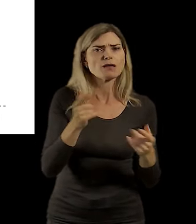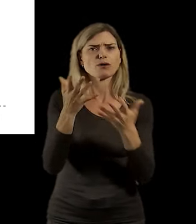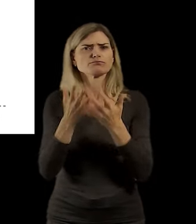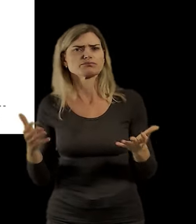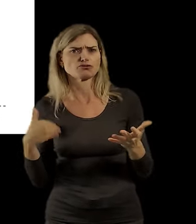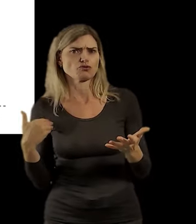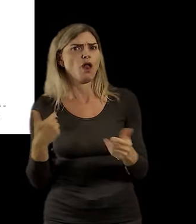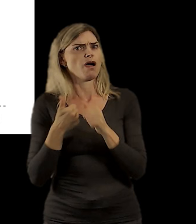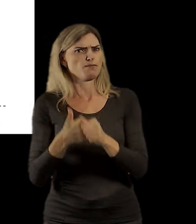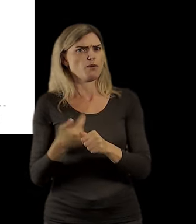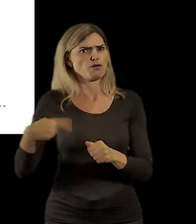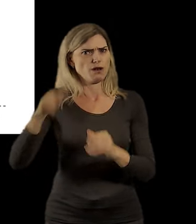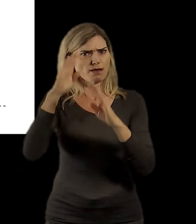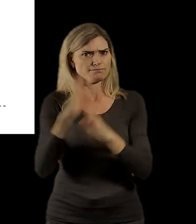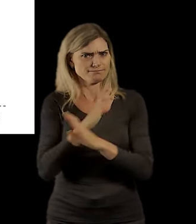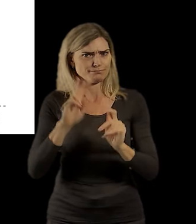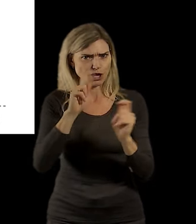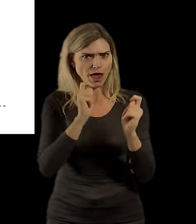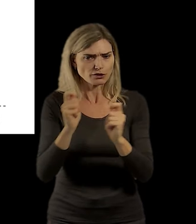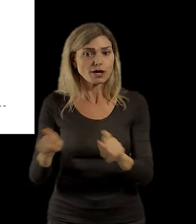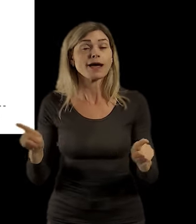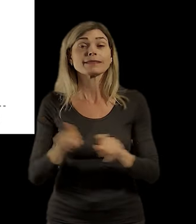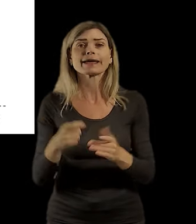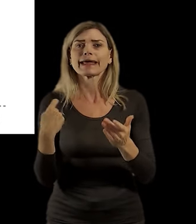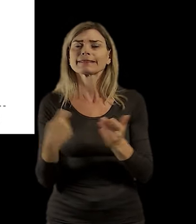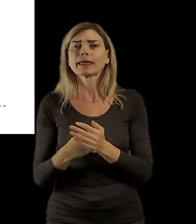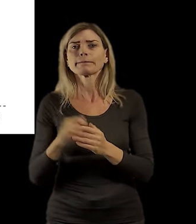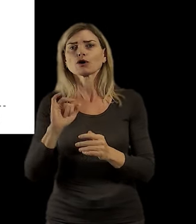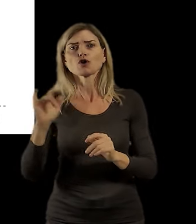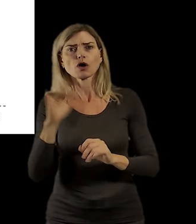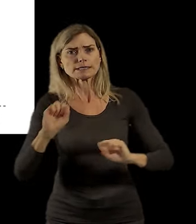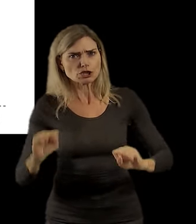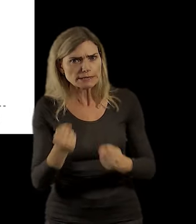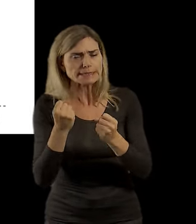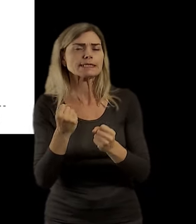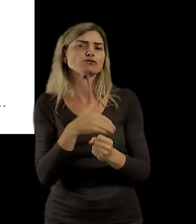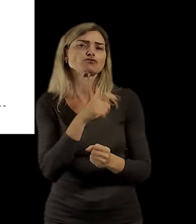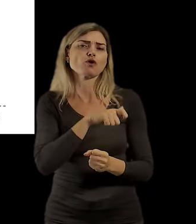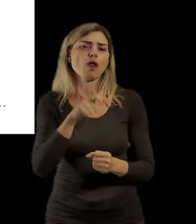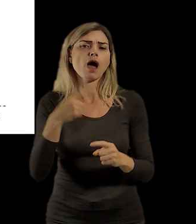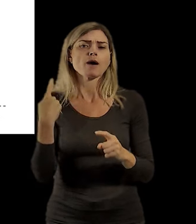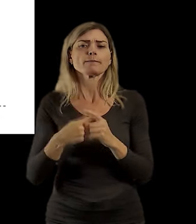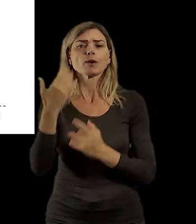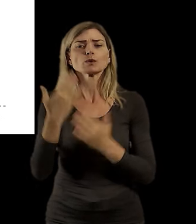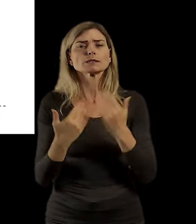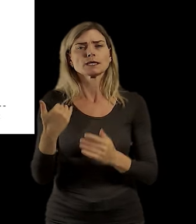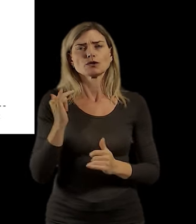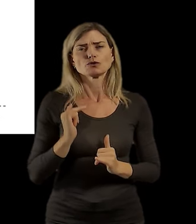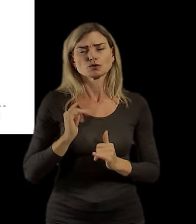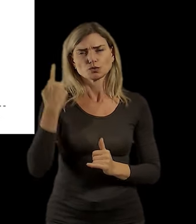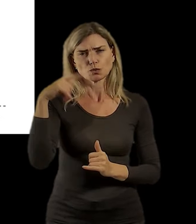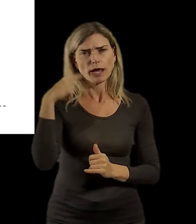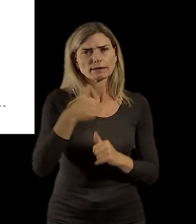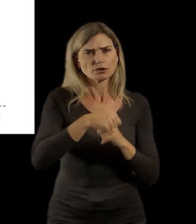škol. Jsou to školy i podle různých typů zřizovatelů a podíl dětí ve věku 16 až